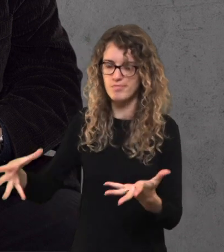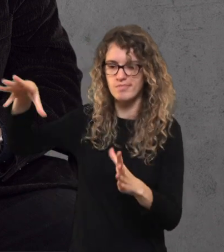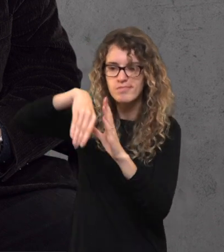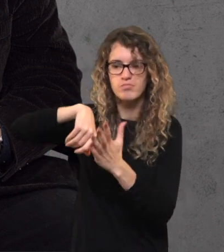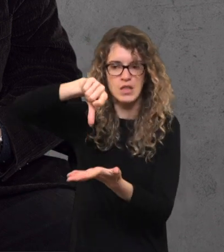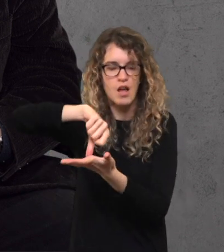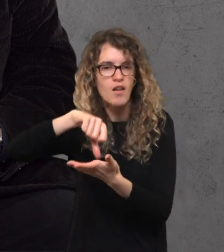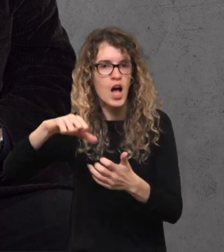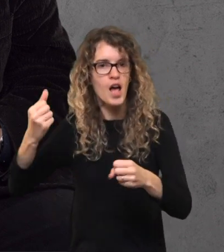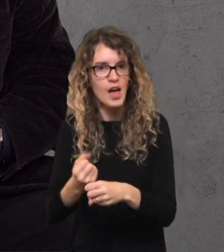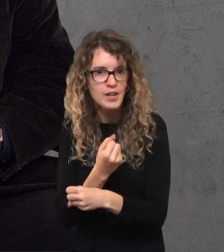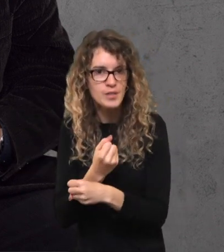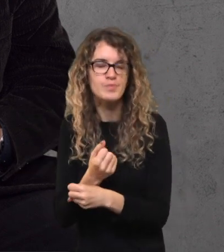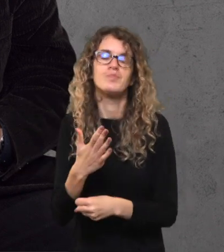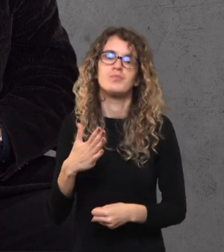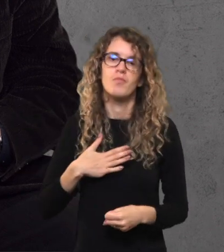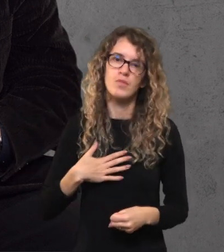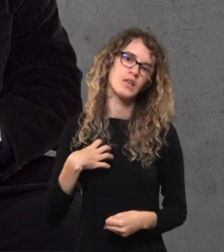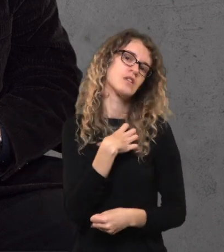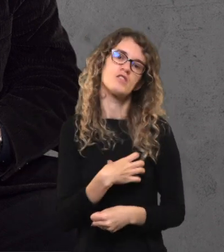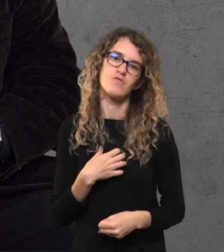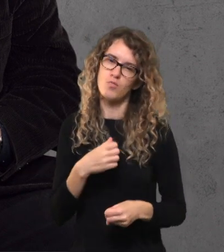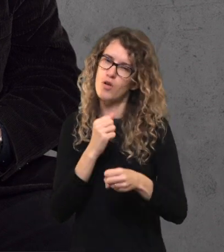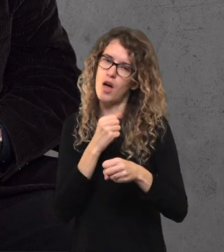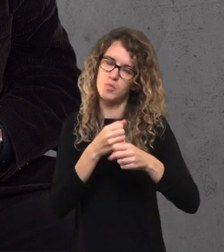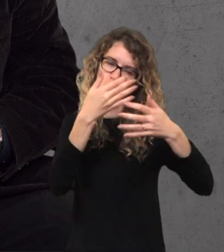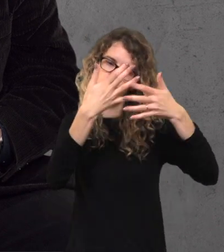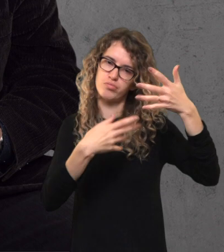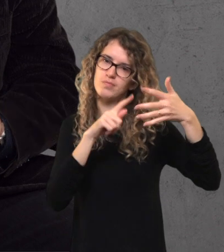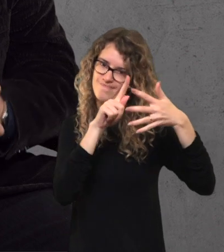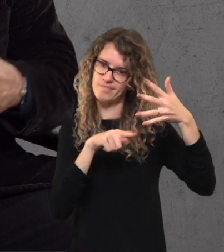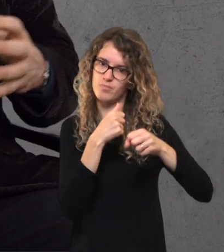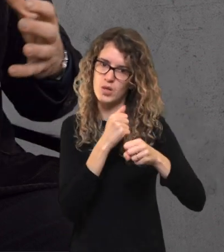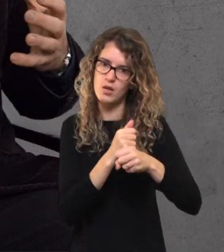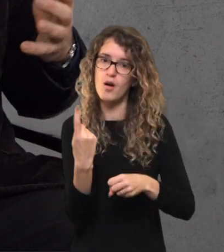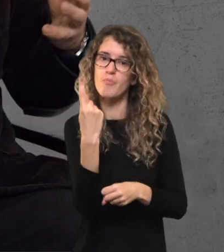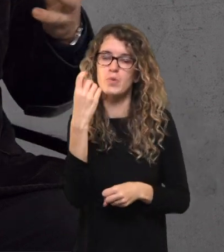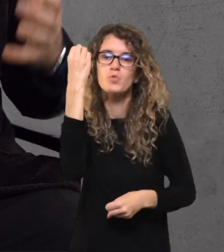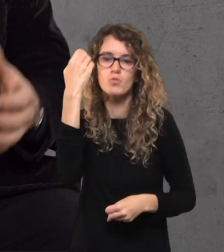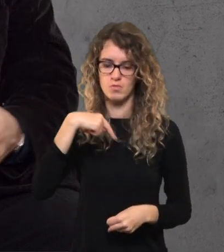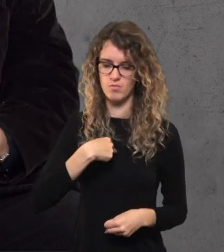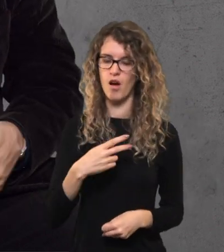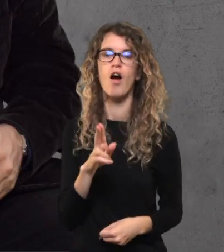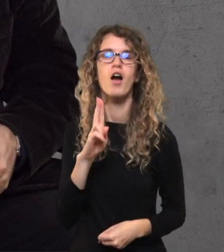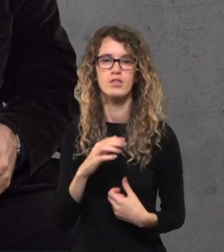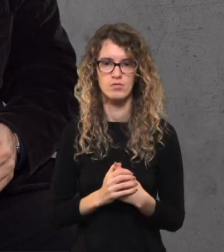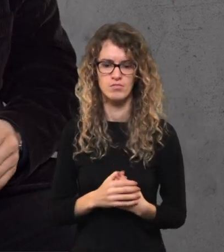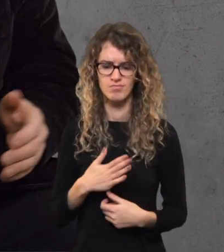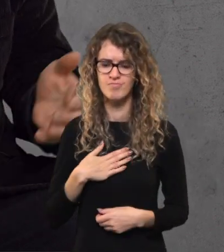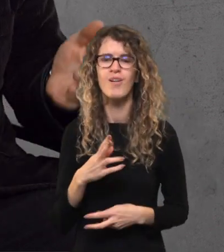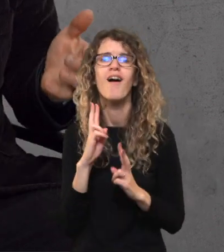kare kažkaip didalyvauti, tai mes turime atlikti keletą labai svarbių darbų. Pirmiausiai, įsiaiškinti, kas mes tokie esam.